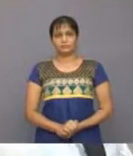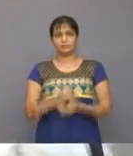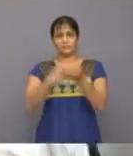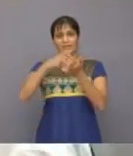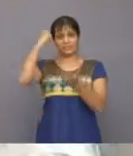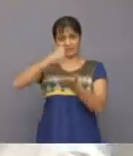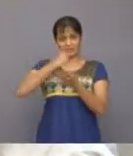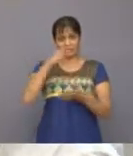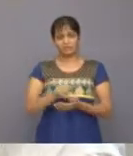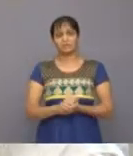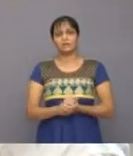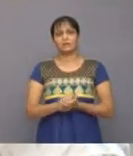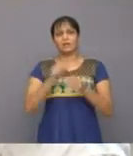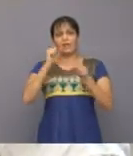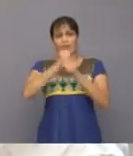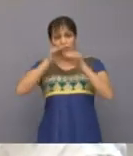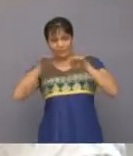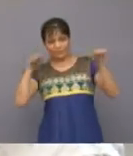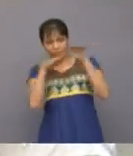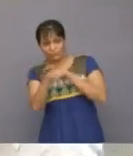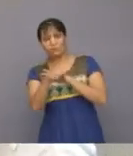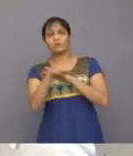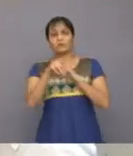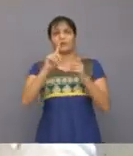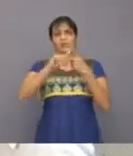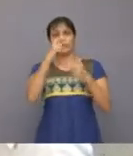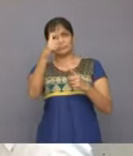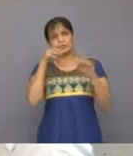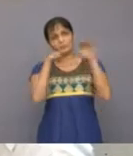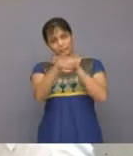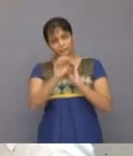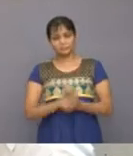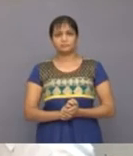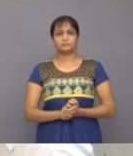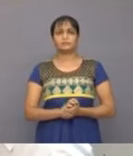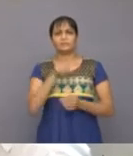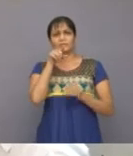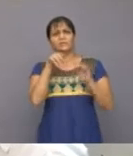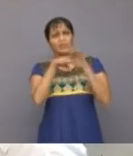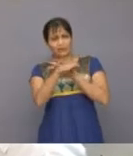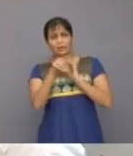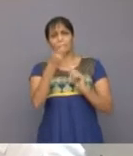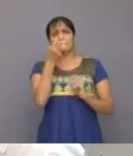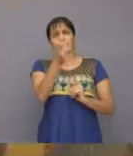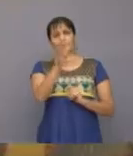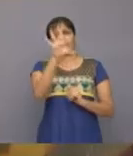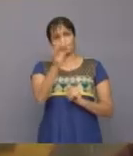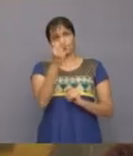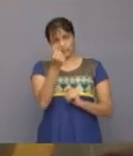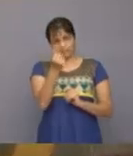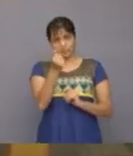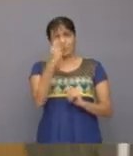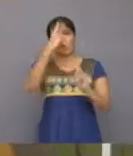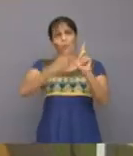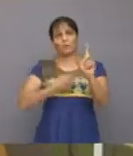रेजिस्ट्रेशन के लिए आपको तल मंजिल E-7 में जाना होगा जहां पर पटाज रुपे के भुपतान पर एक